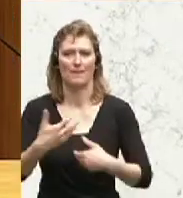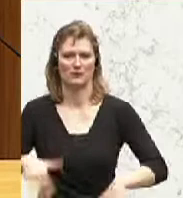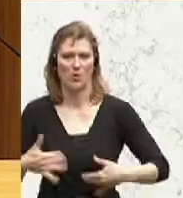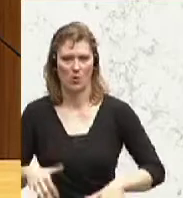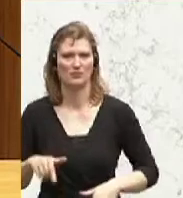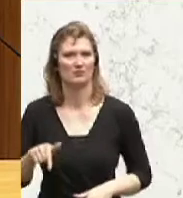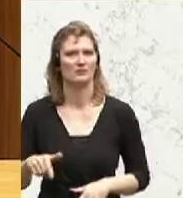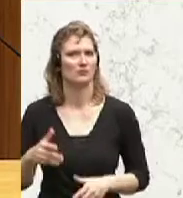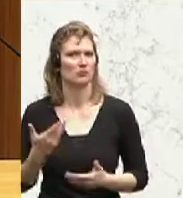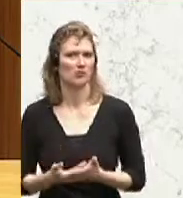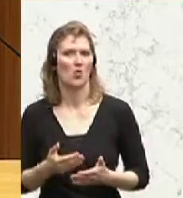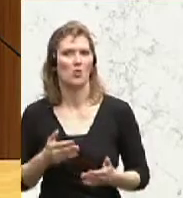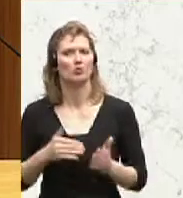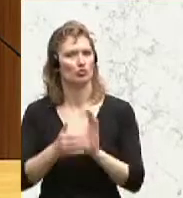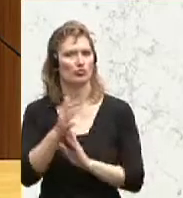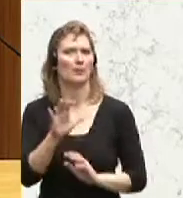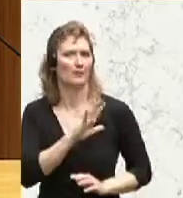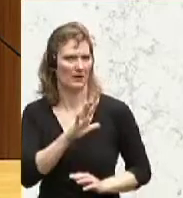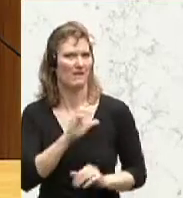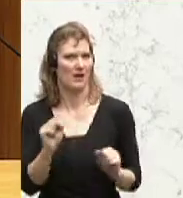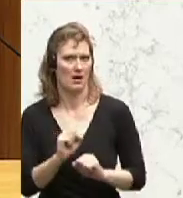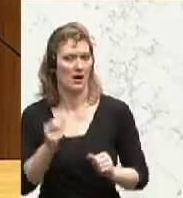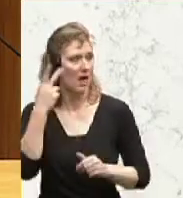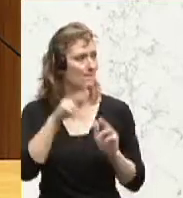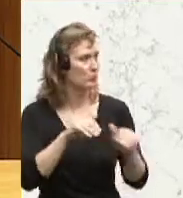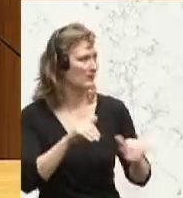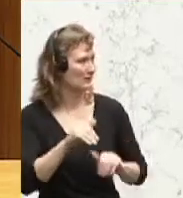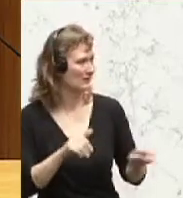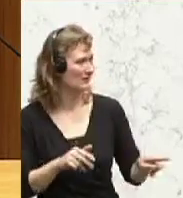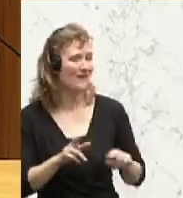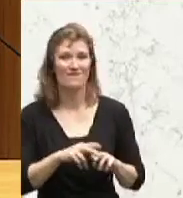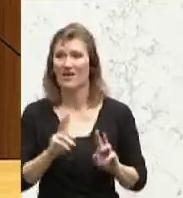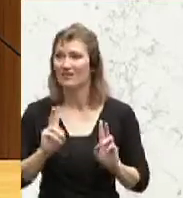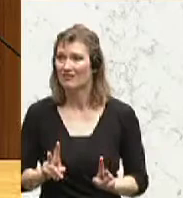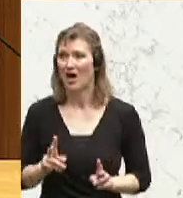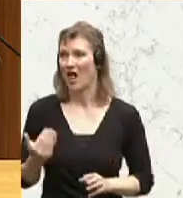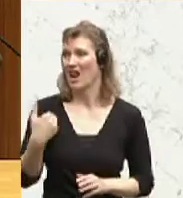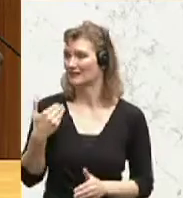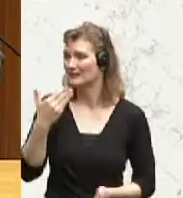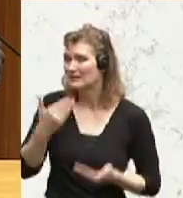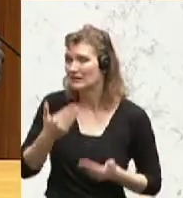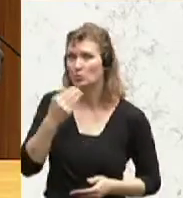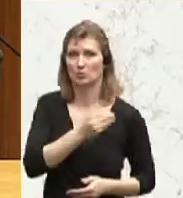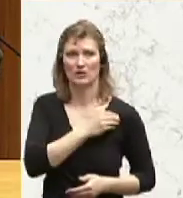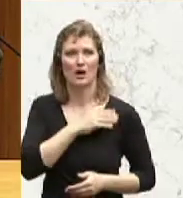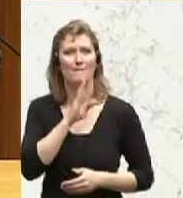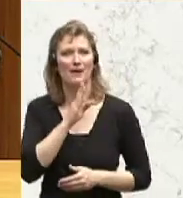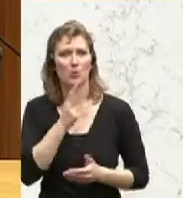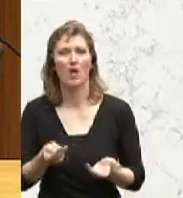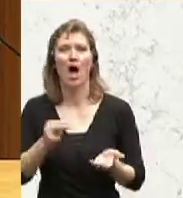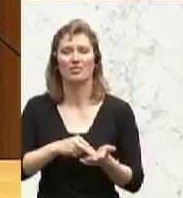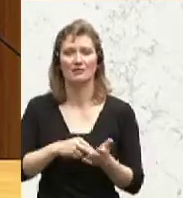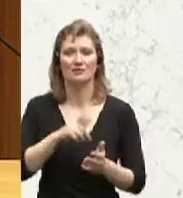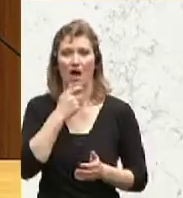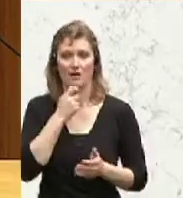ist das System massiv gefährdet. Und Herr Bundesminister, wenn Sie uns in der letzten Sitzung gesagt haben, das Pensionsantrittsalter steigt,